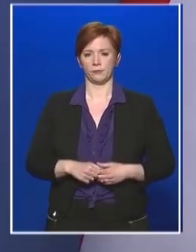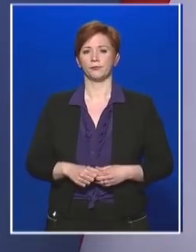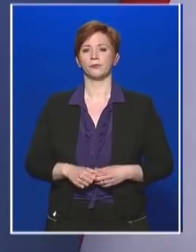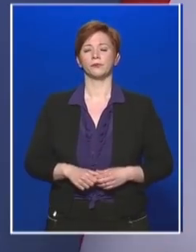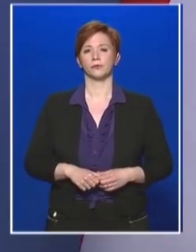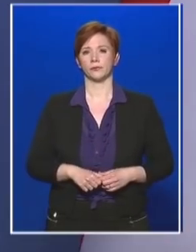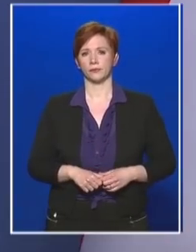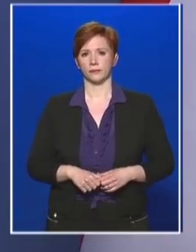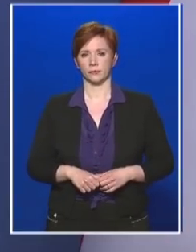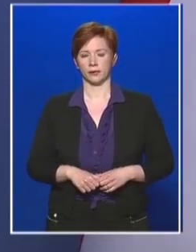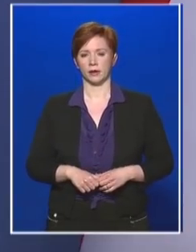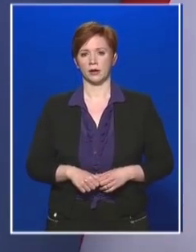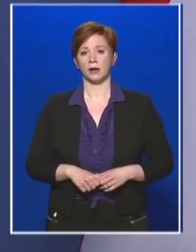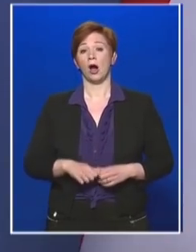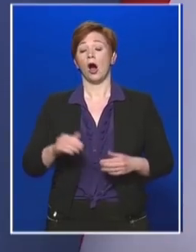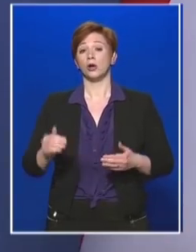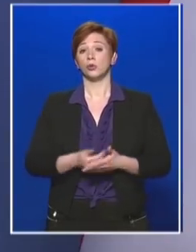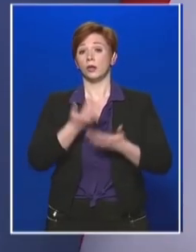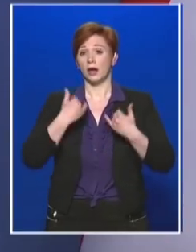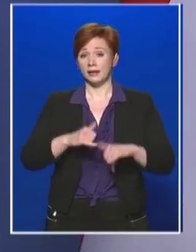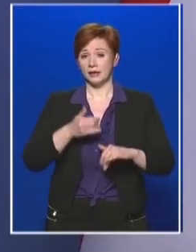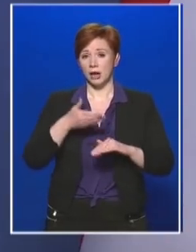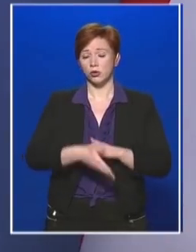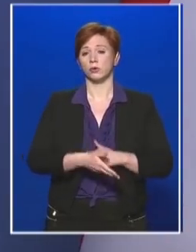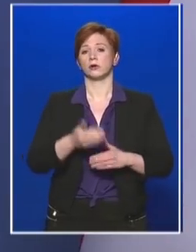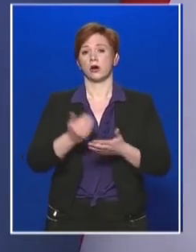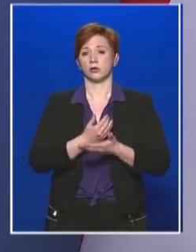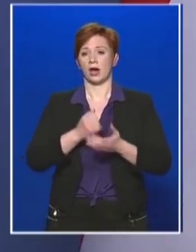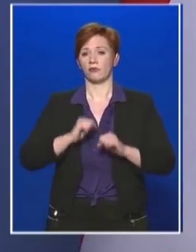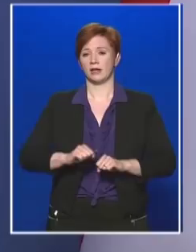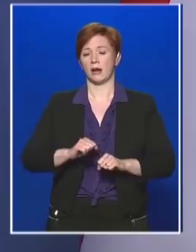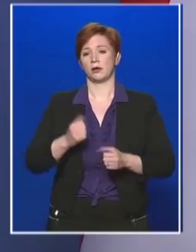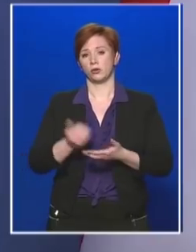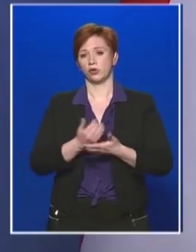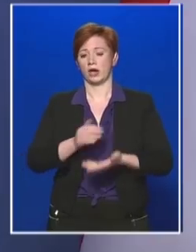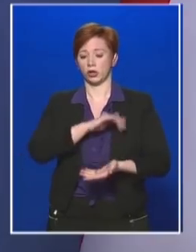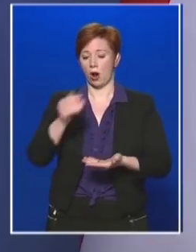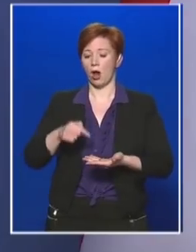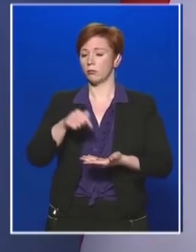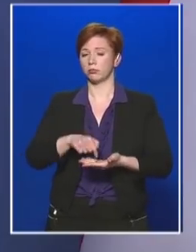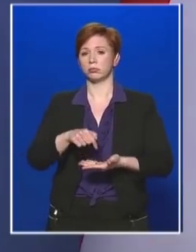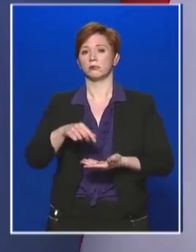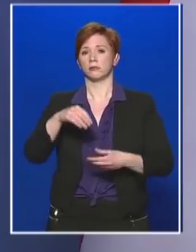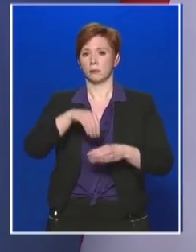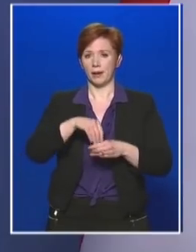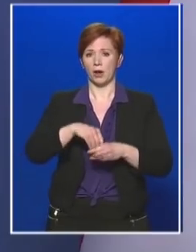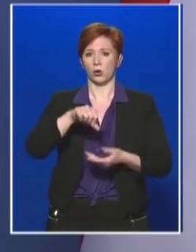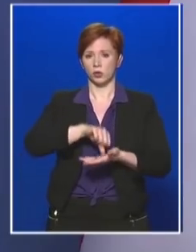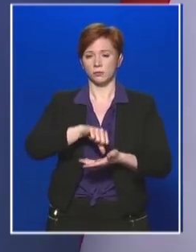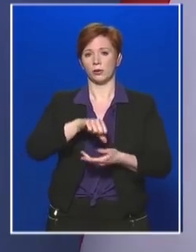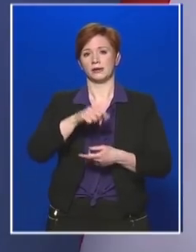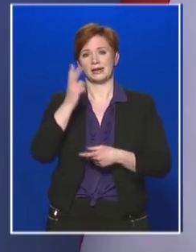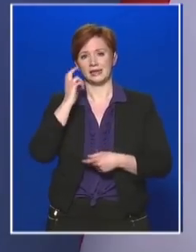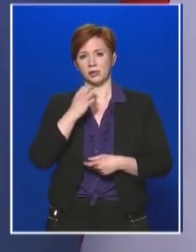újraindításhoz, gazdaságvédelmihez szükséges alapnak, pedig része a központi intézményekből